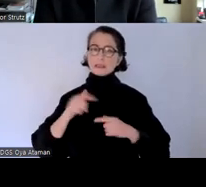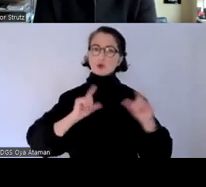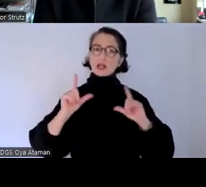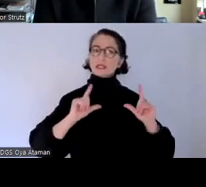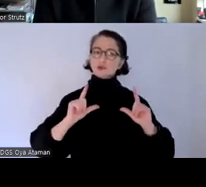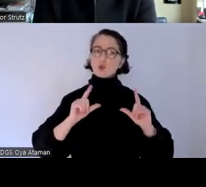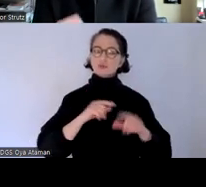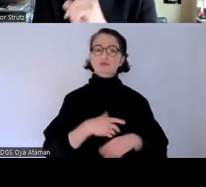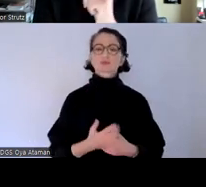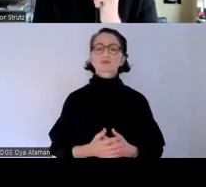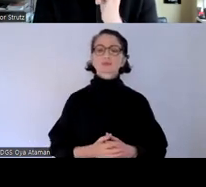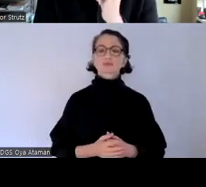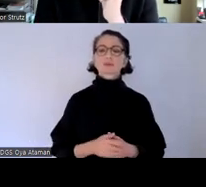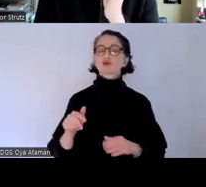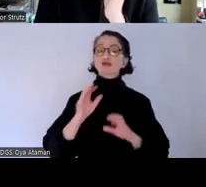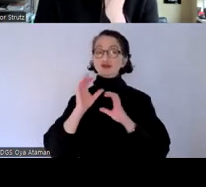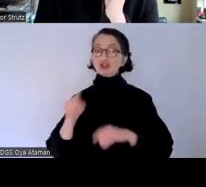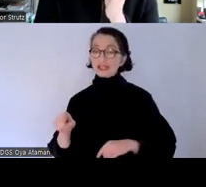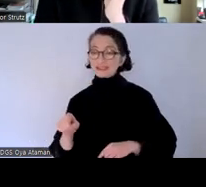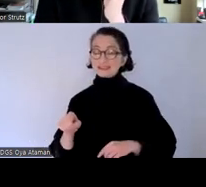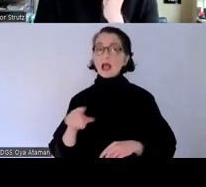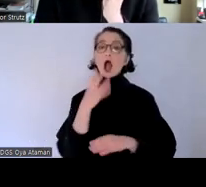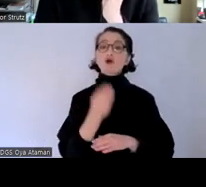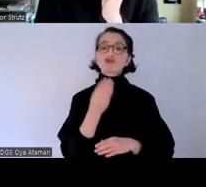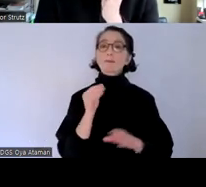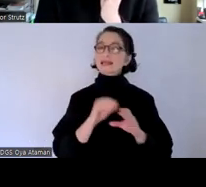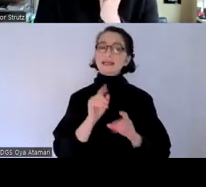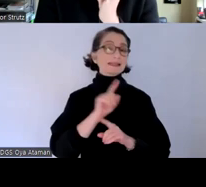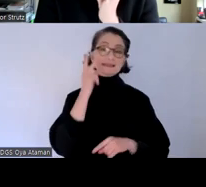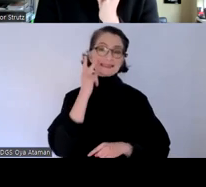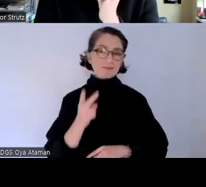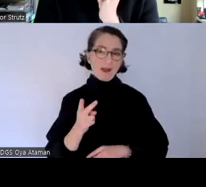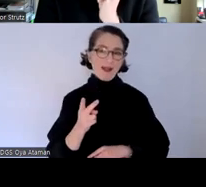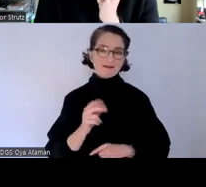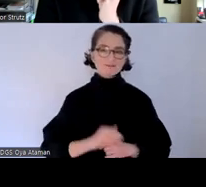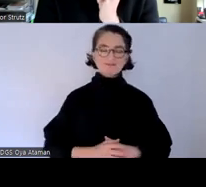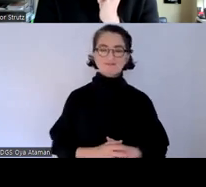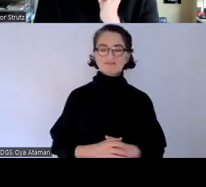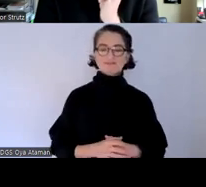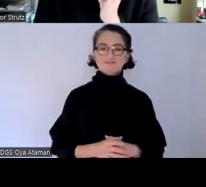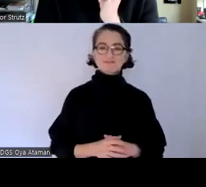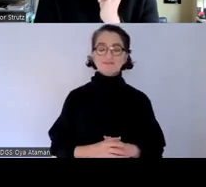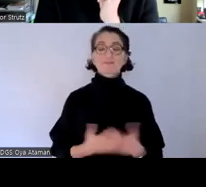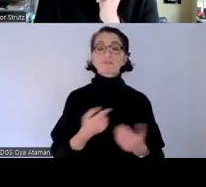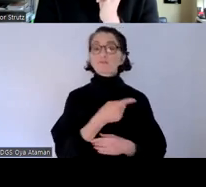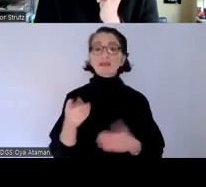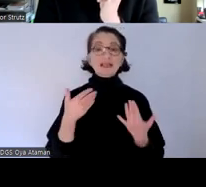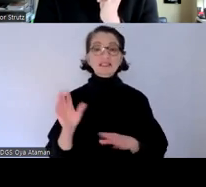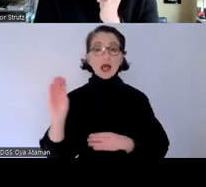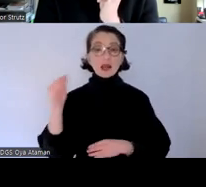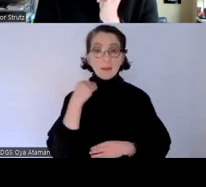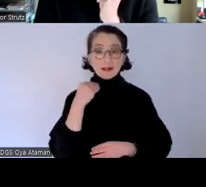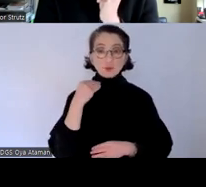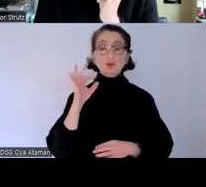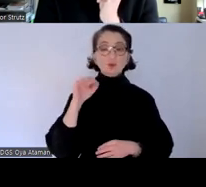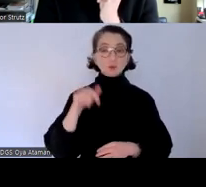der chat wird nicht mit in der aufnahme sichtbar sein wenn sie sich registriert haben für dieses